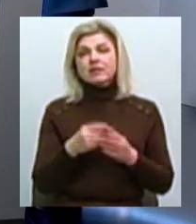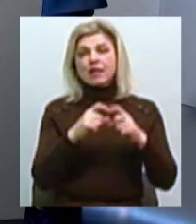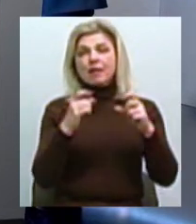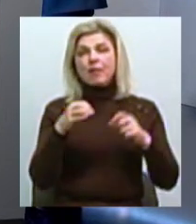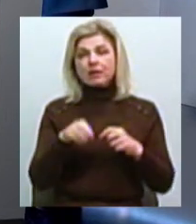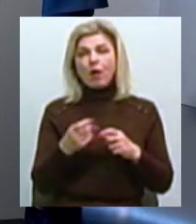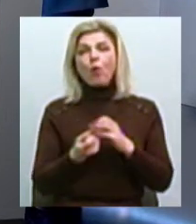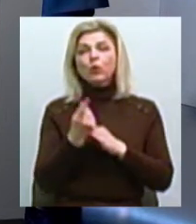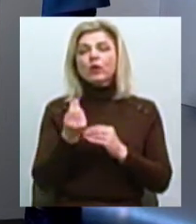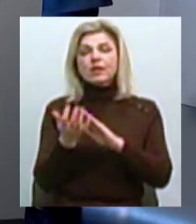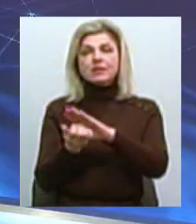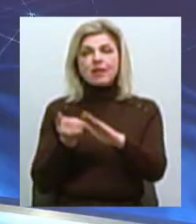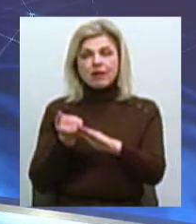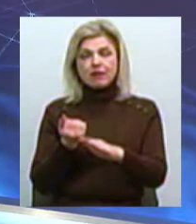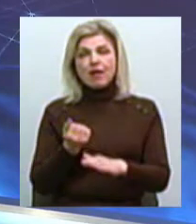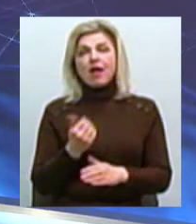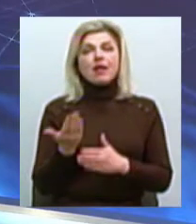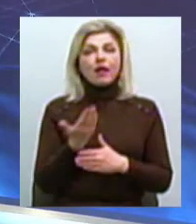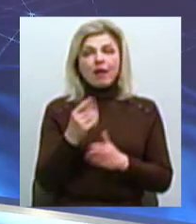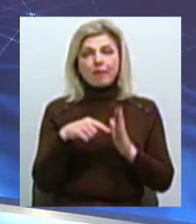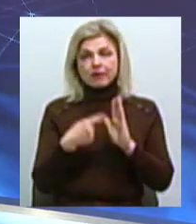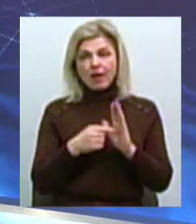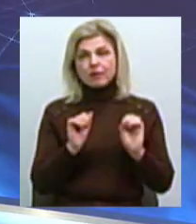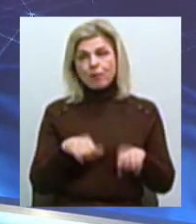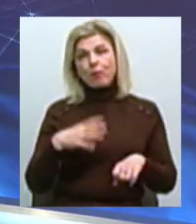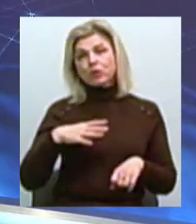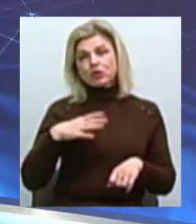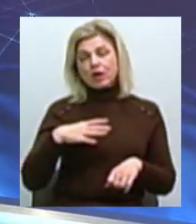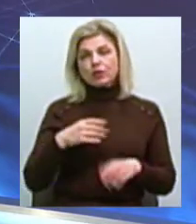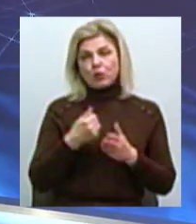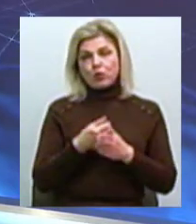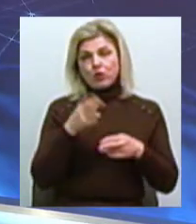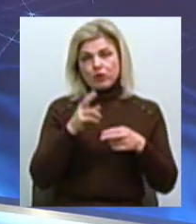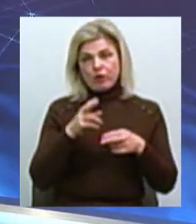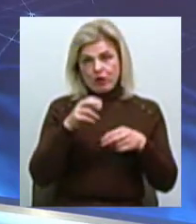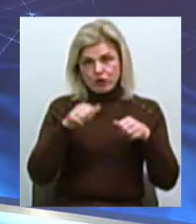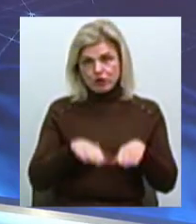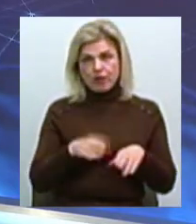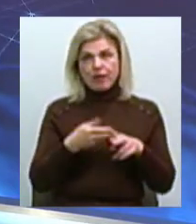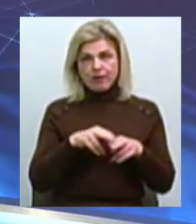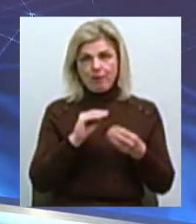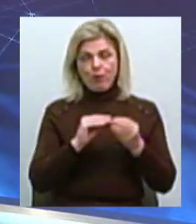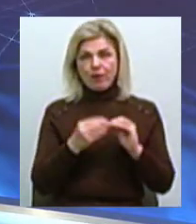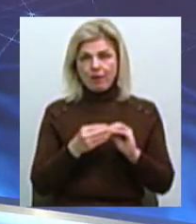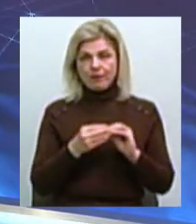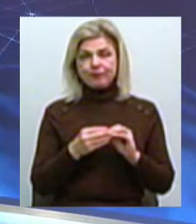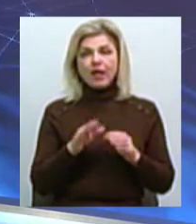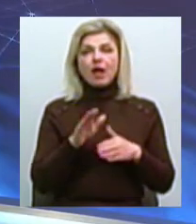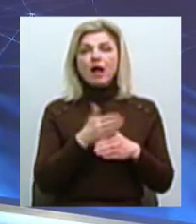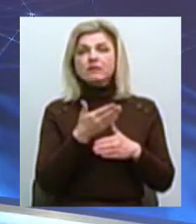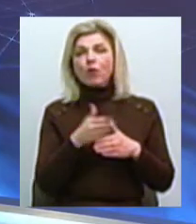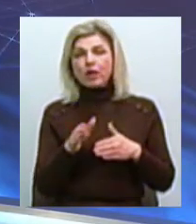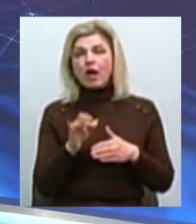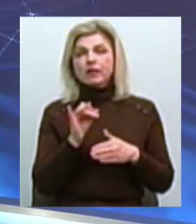зняти Які питання можуть почекати щодо вирішення цієї проблеми на ОКП Тобто, розпорядники і